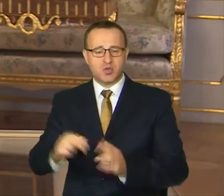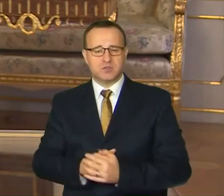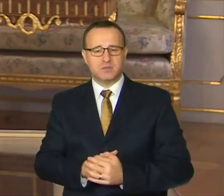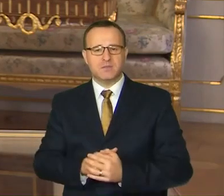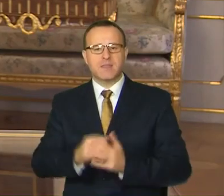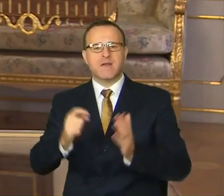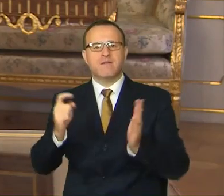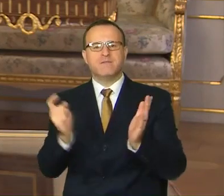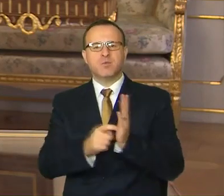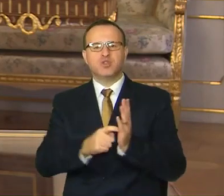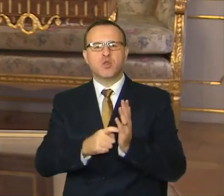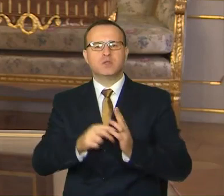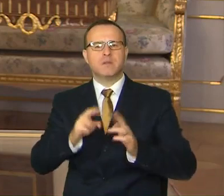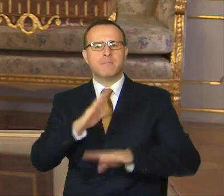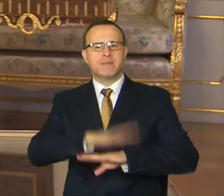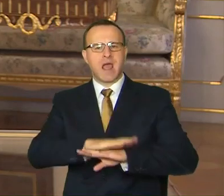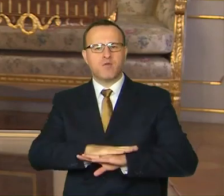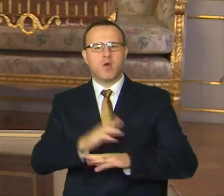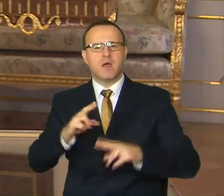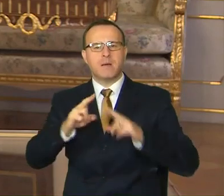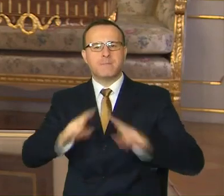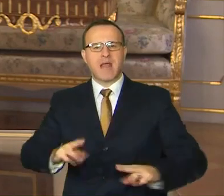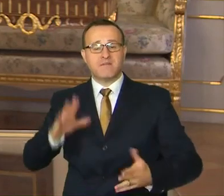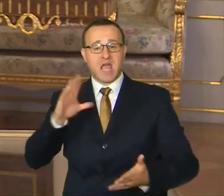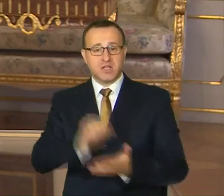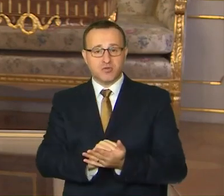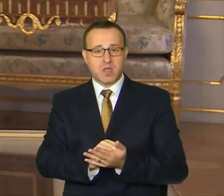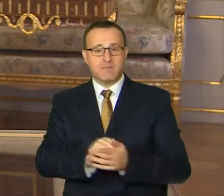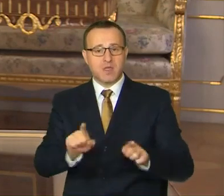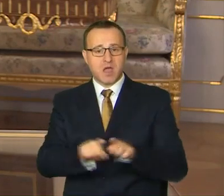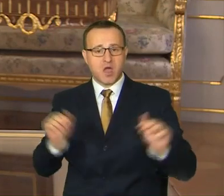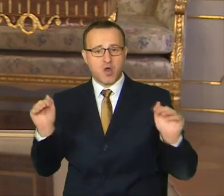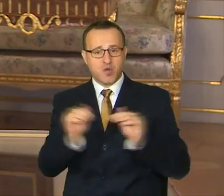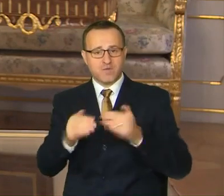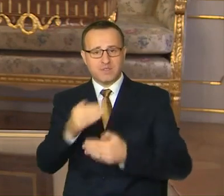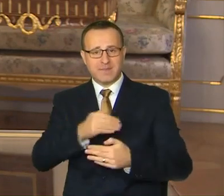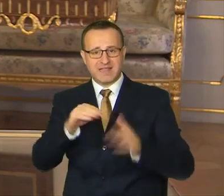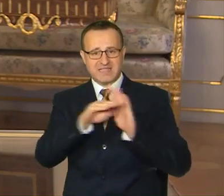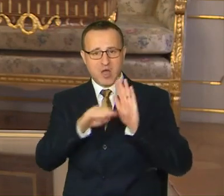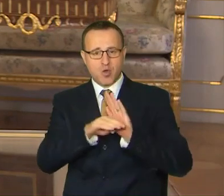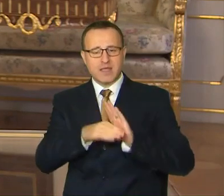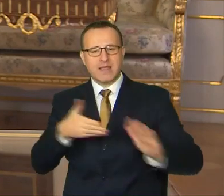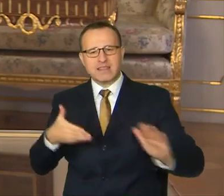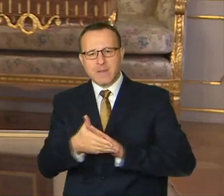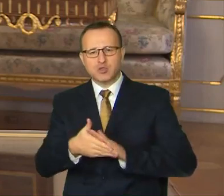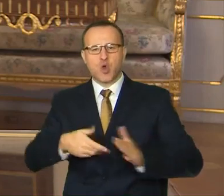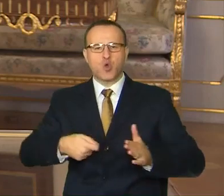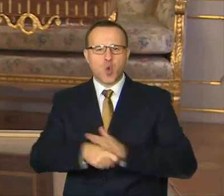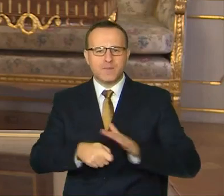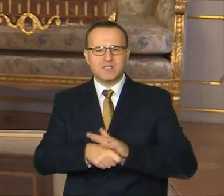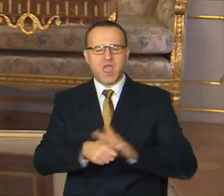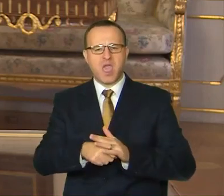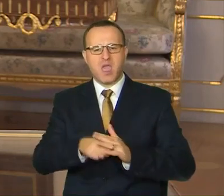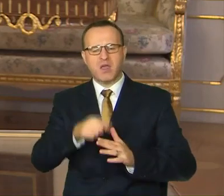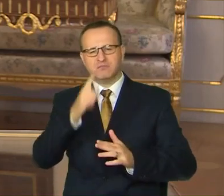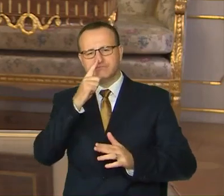Vymožiteľnosť práva, právna istota, rovnosť pred zákonom, namiesto korupcie, formalizmu a